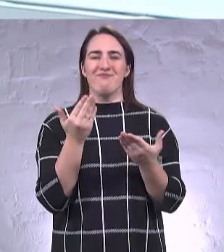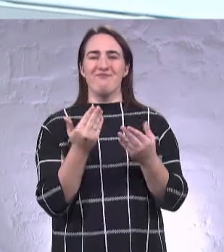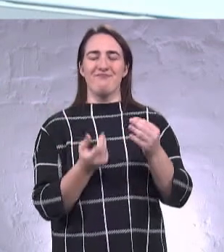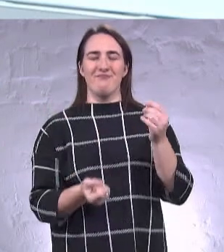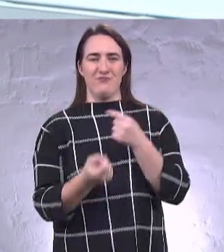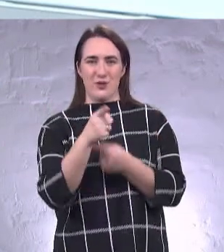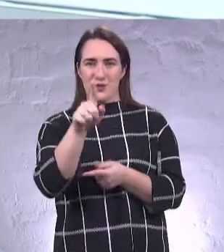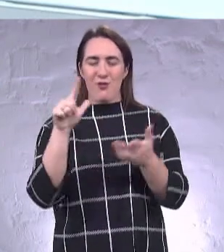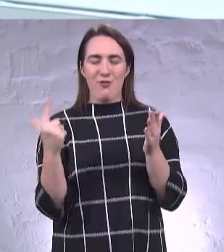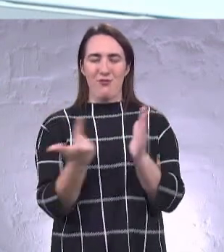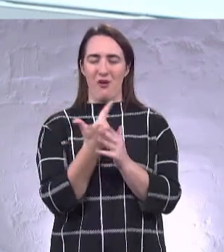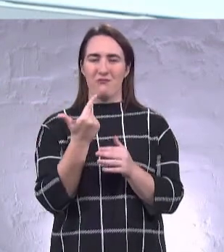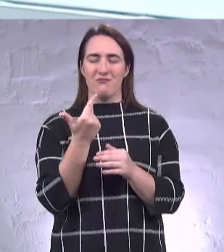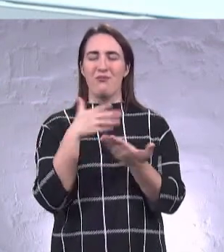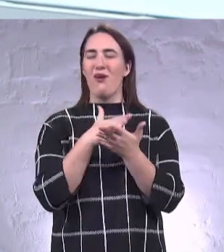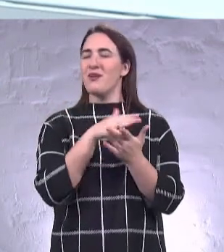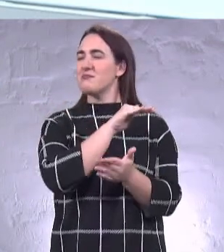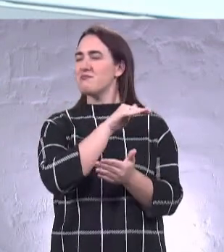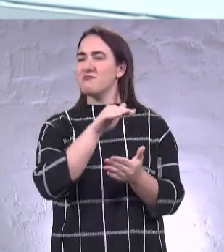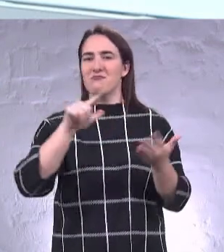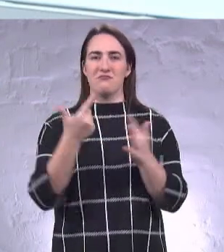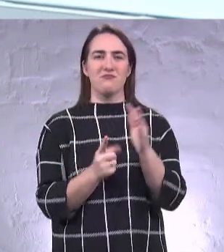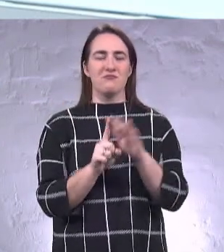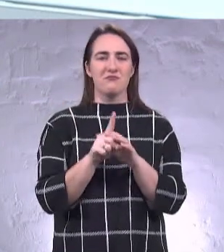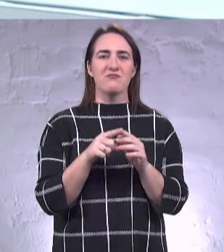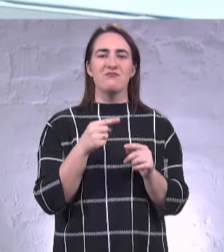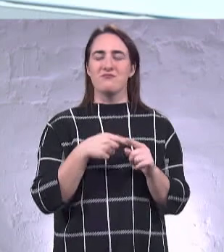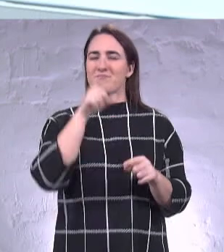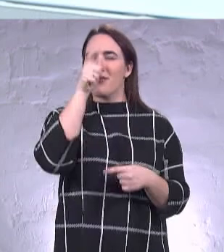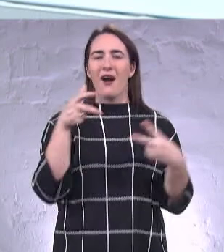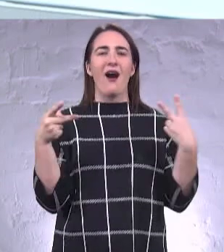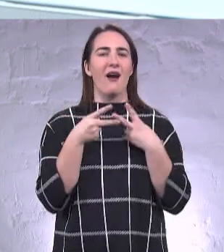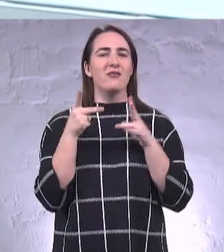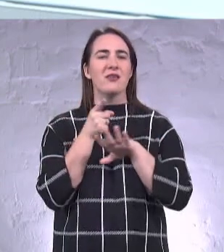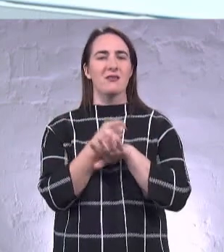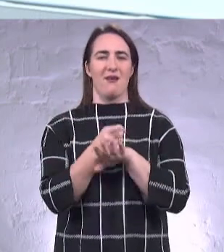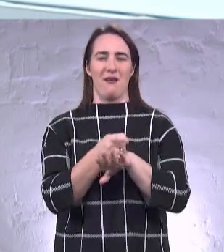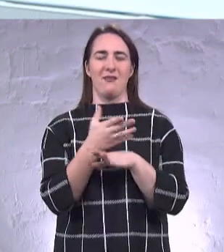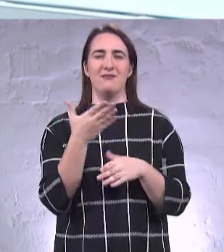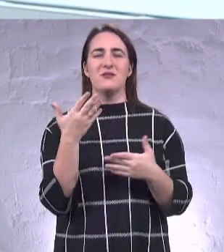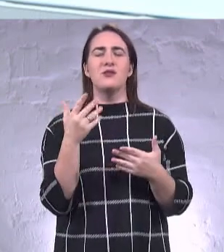знову ж таки на політичній арені, це така свого роду важка артилерія. Це означає, що